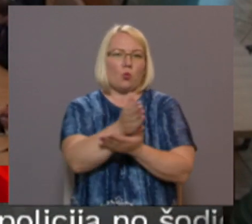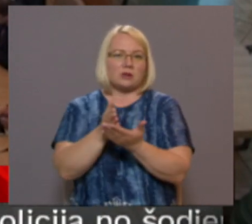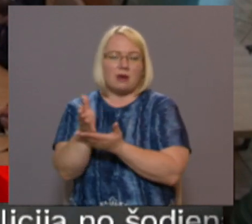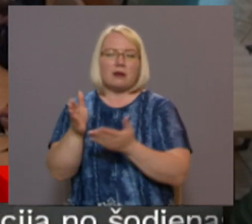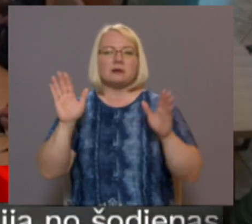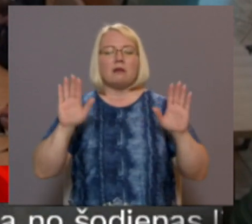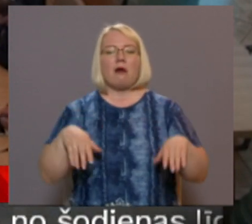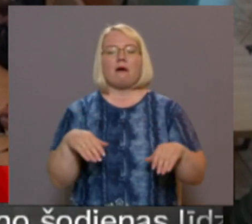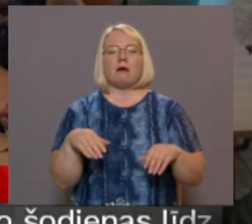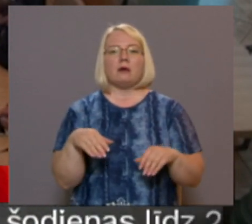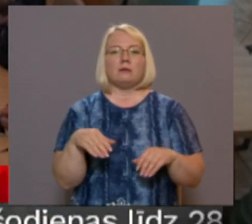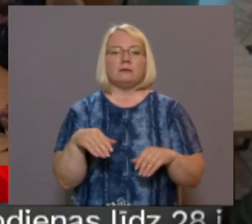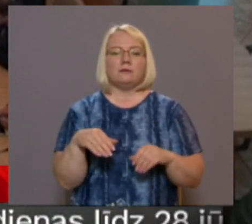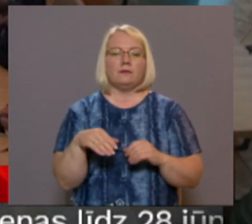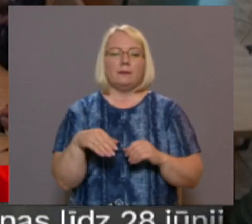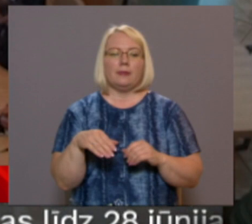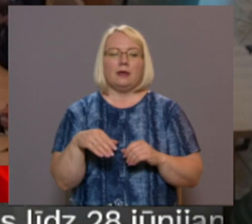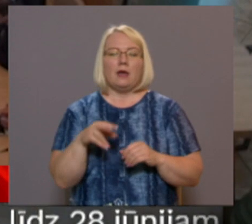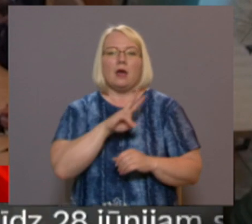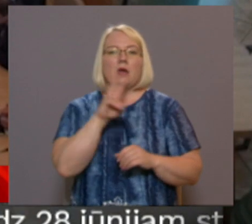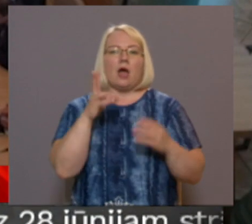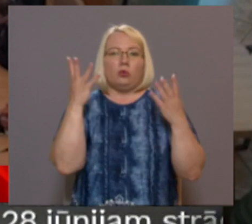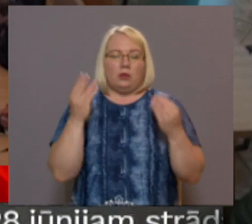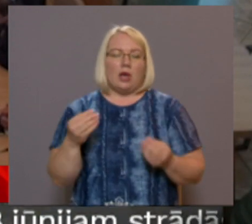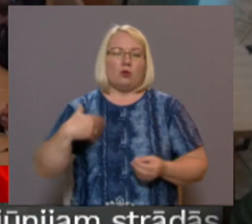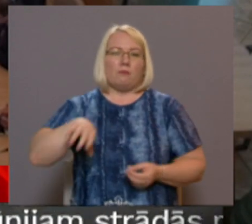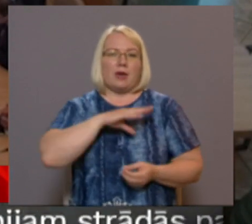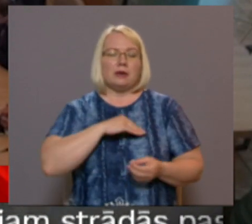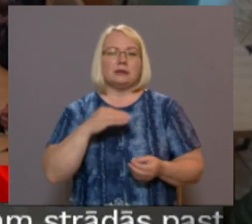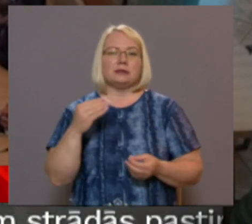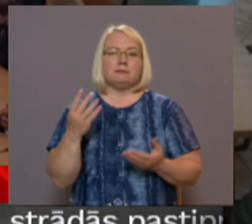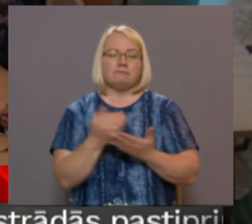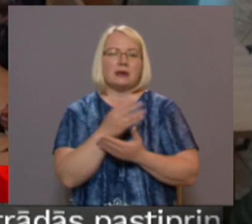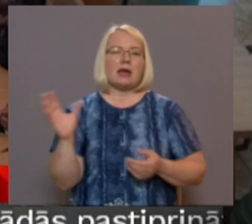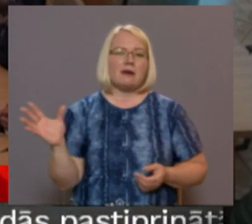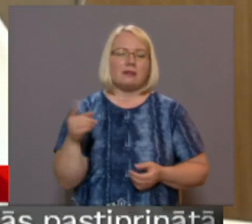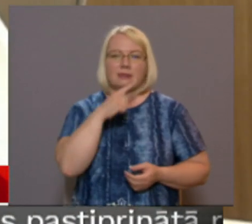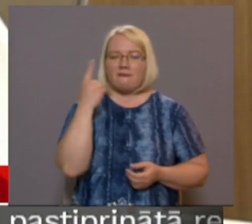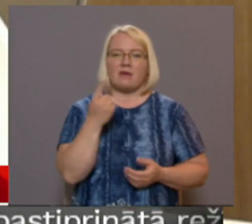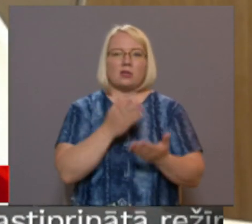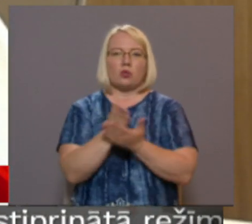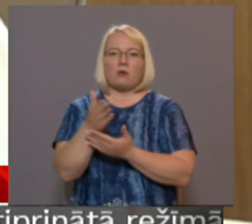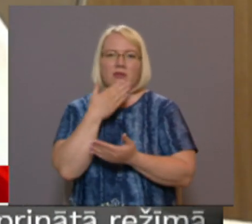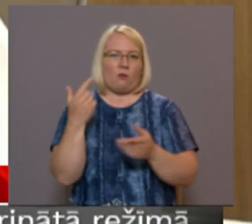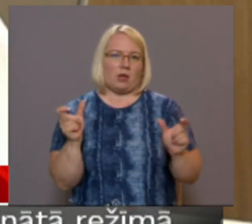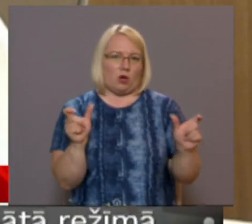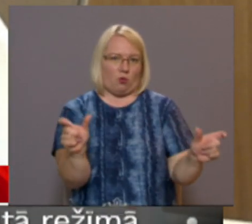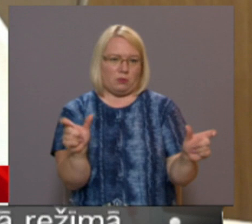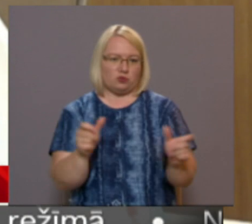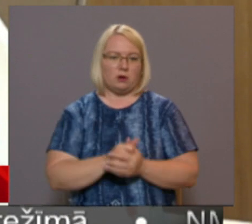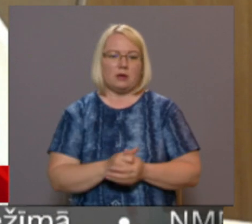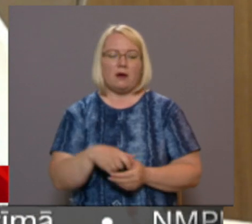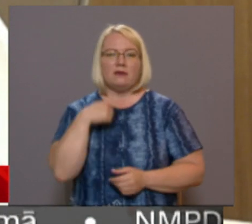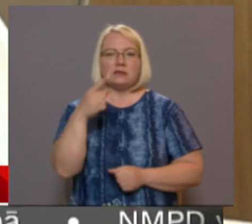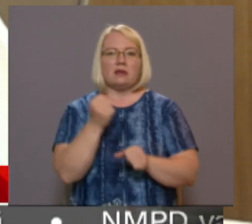lai kādu dienu mēs nonāk pie tā, ka neviena nozera nav ierobežota. Darba var atsākt arī pirds un